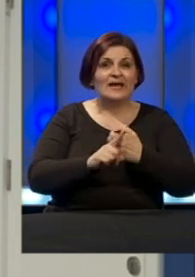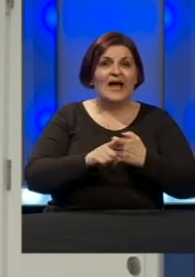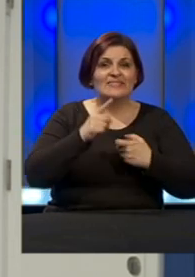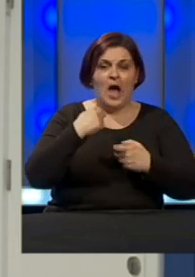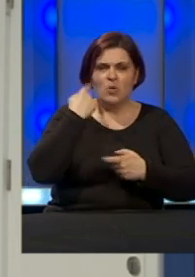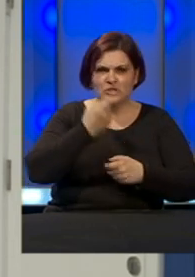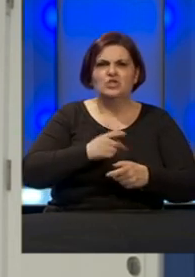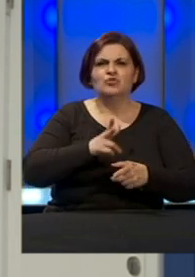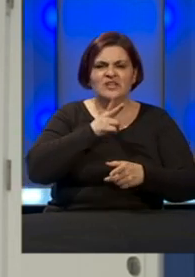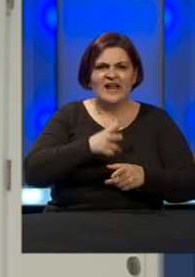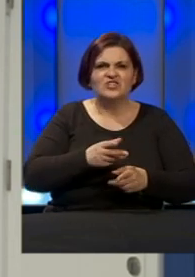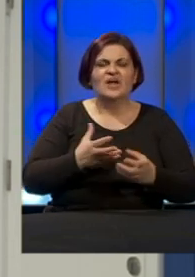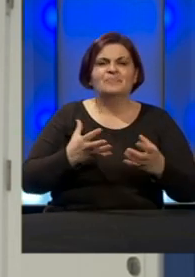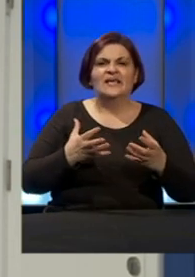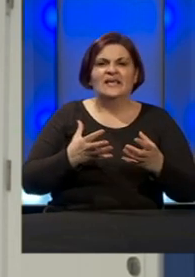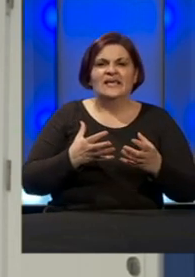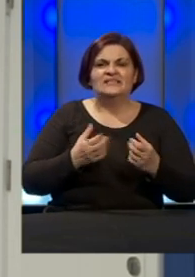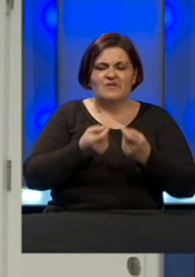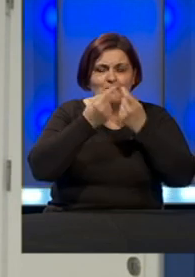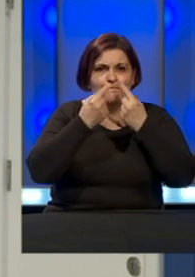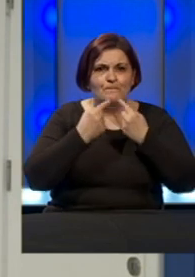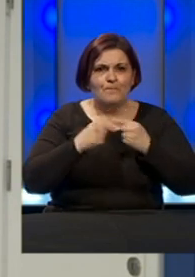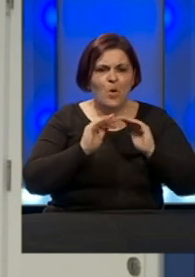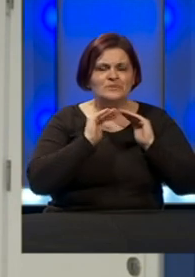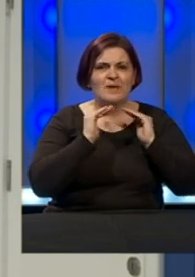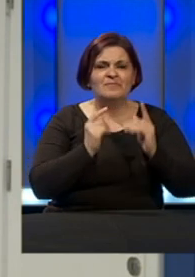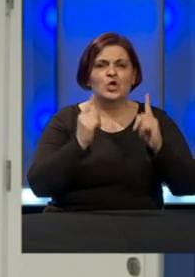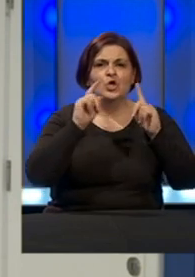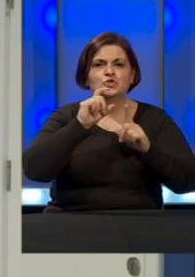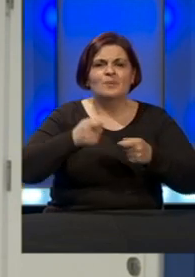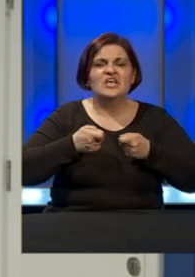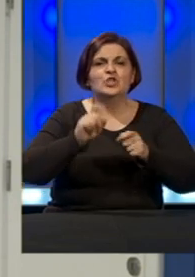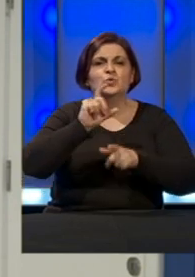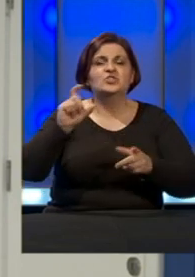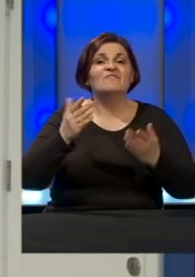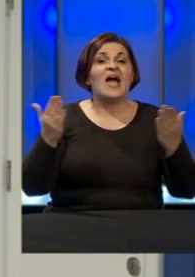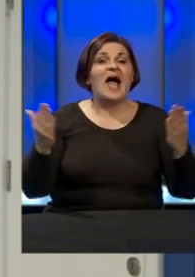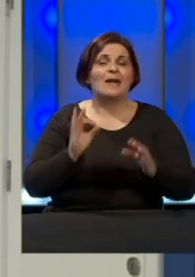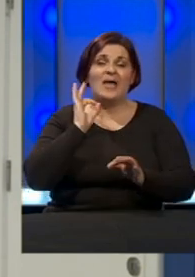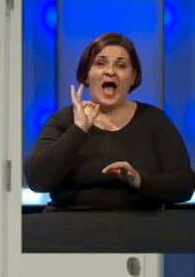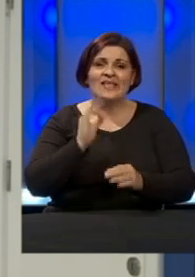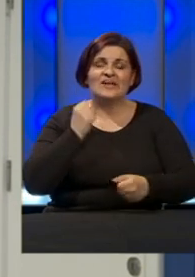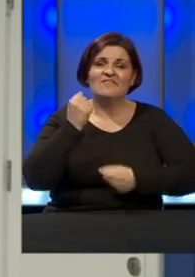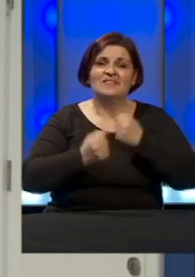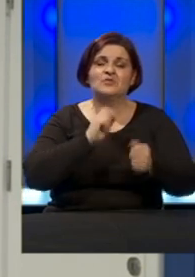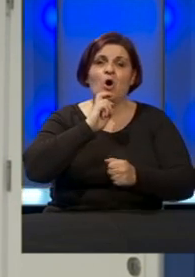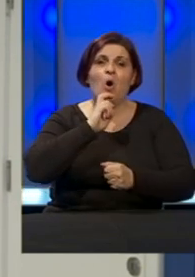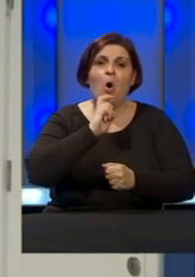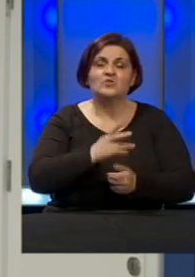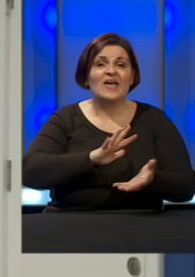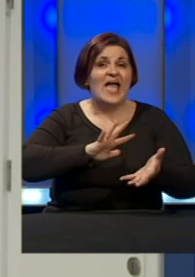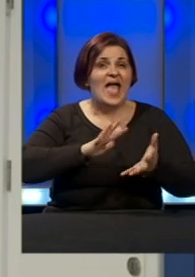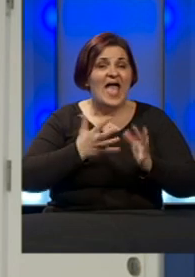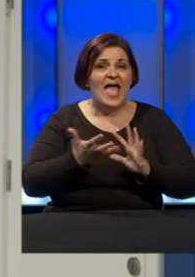lično zalaže za formiranje posebnog odjela sudova i tužilaštava kako bi se adekvatnije i brže odgovorilo na